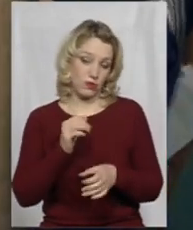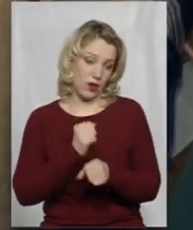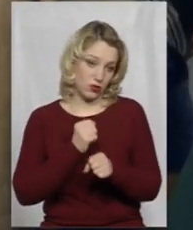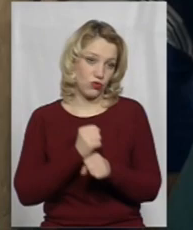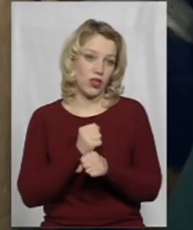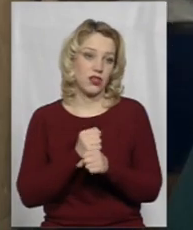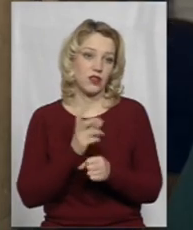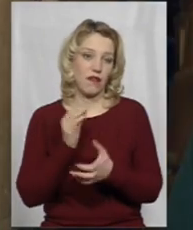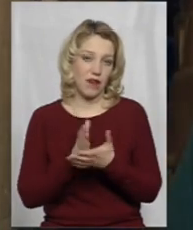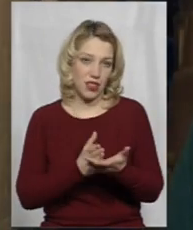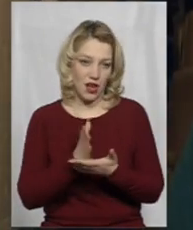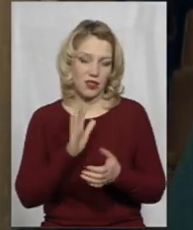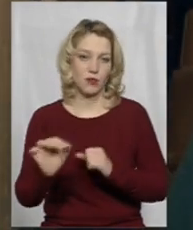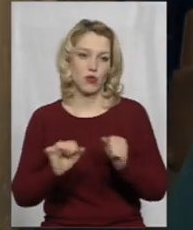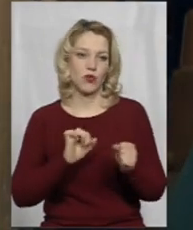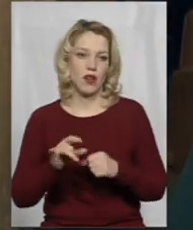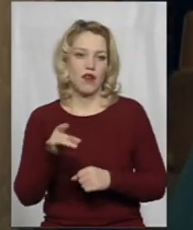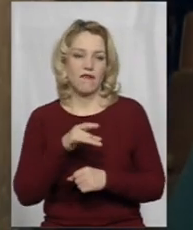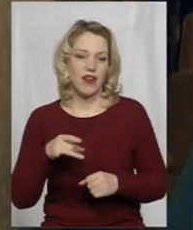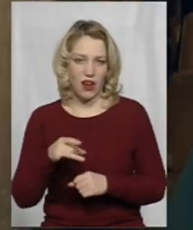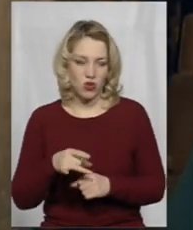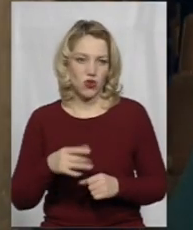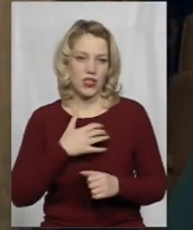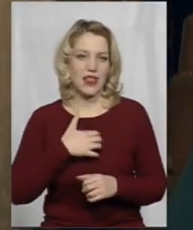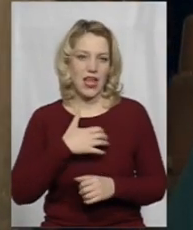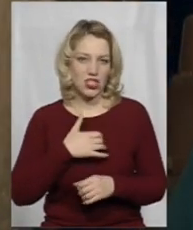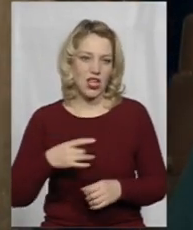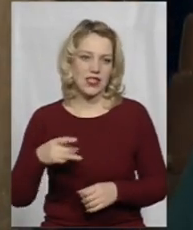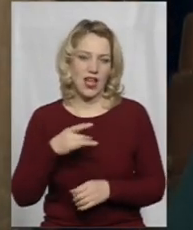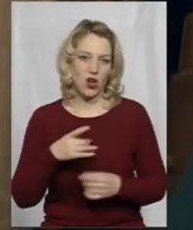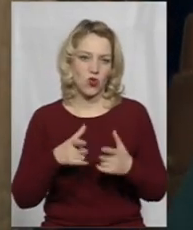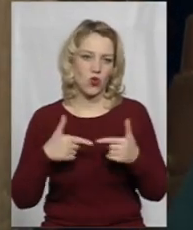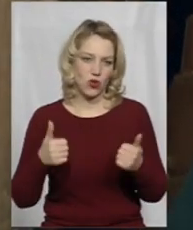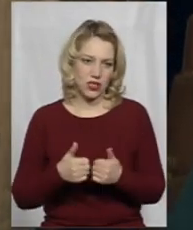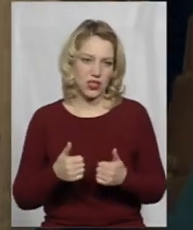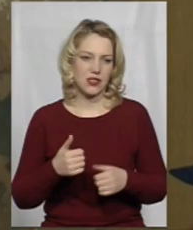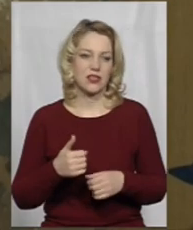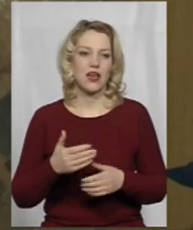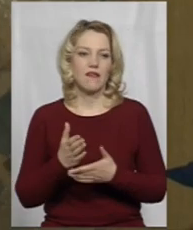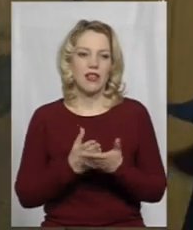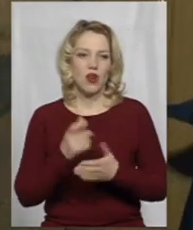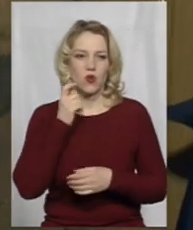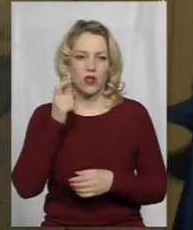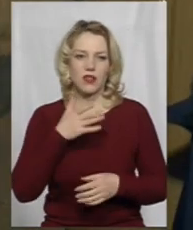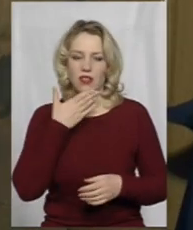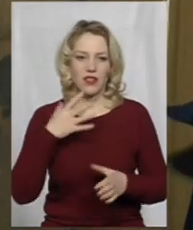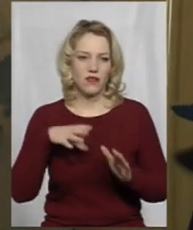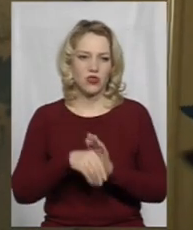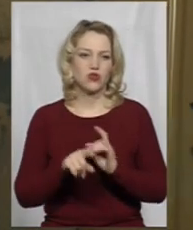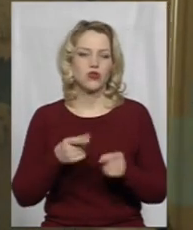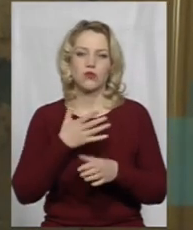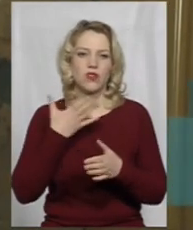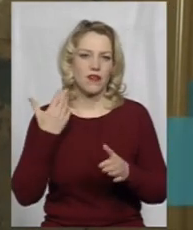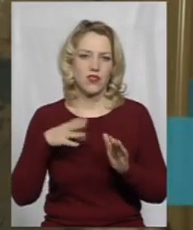ветеранами, керувати в районі Деражнянська районна організація ветеранів України. Не війшов. А що не війшов? Треба